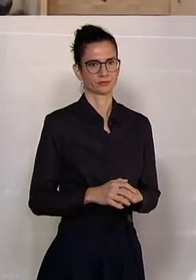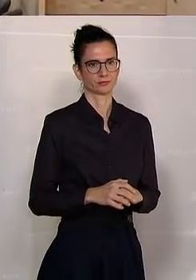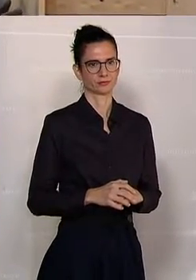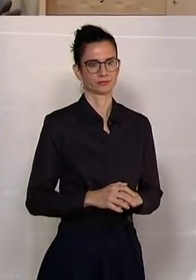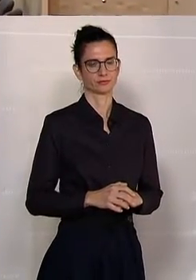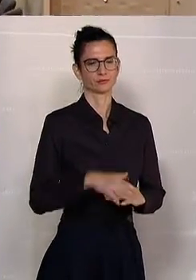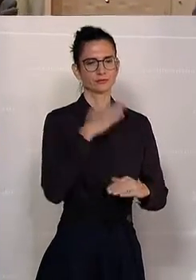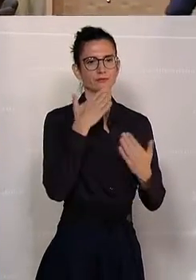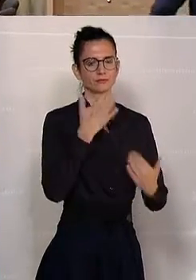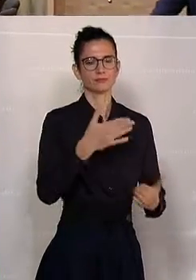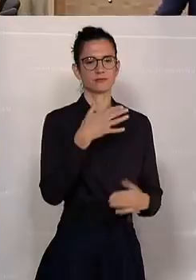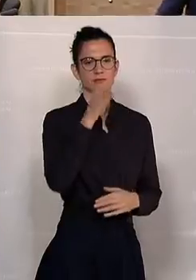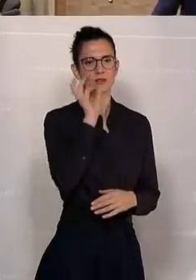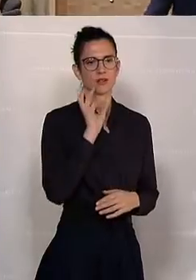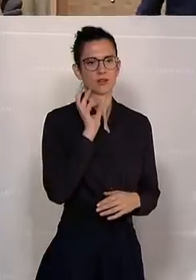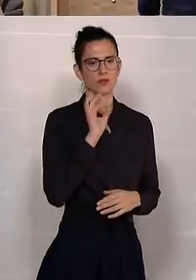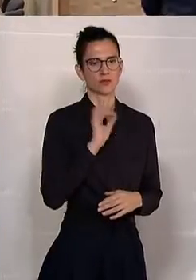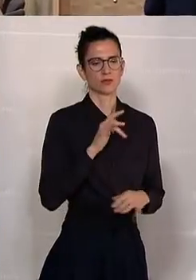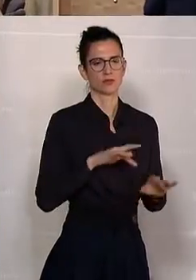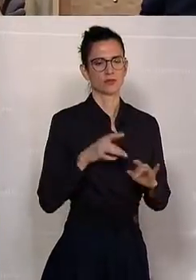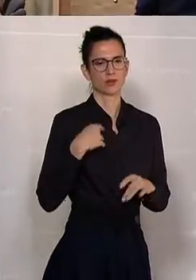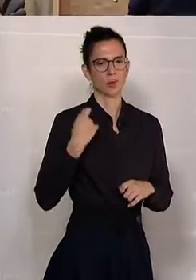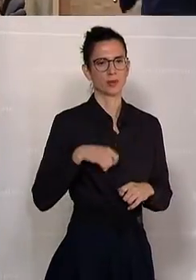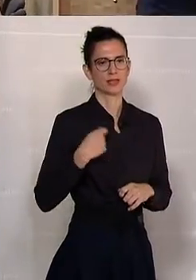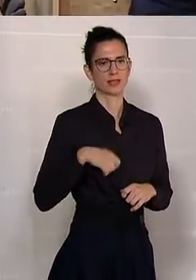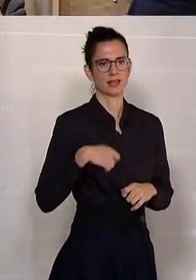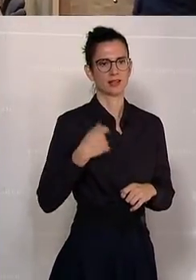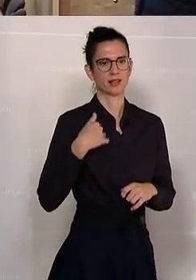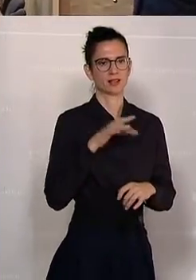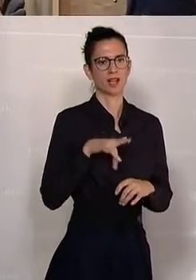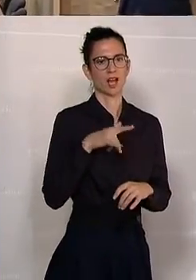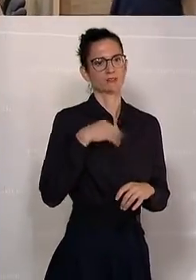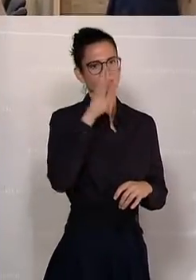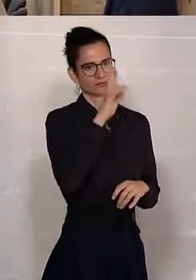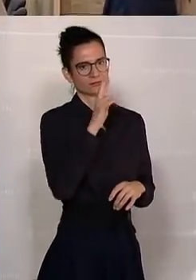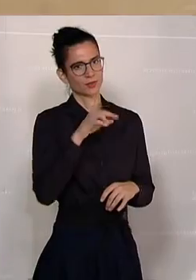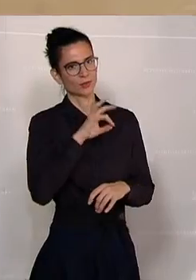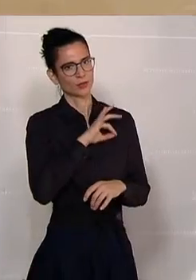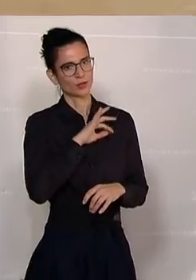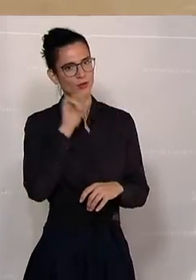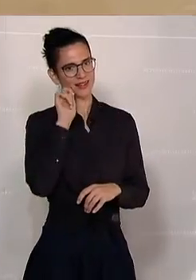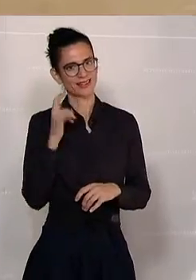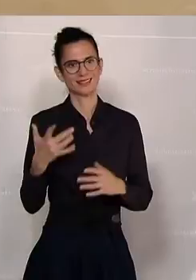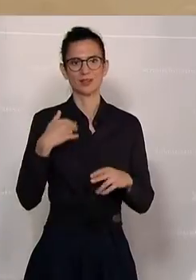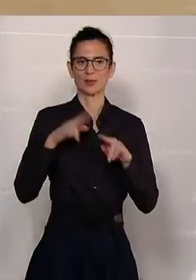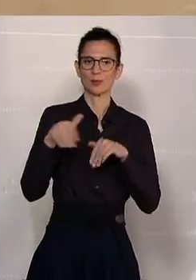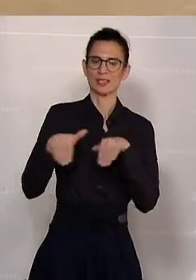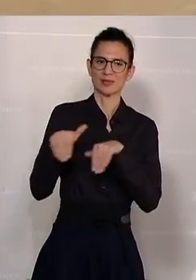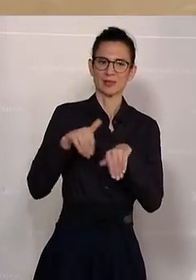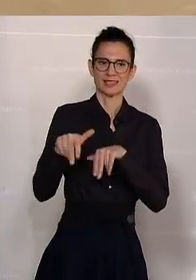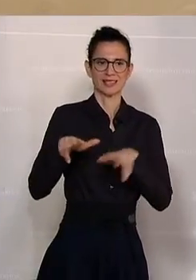Vielen Dank, Frau Präsidentin, geschätzte Kolleginnen und Kollegen, geschätzter Herr Bundesminister, geschätzte